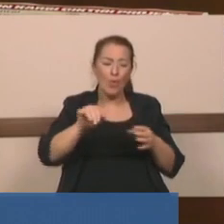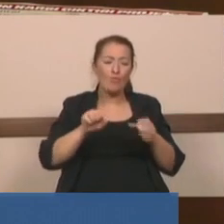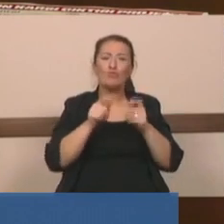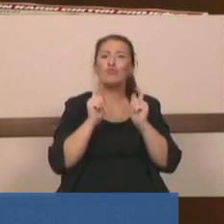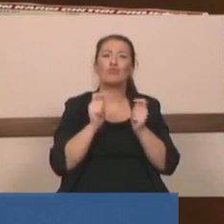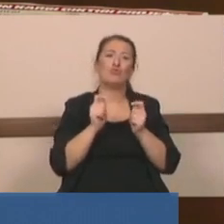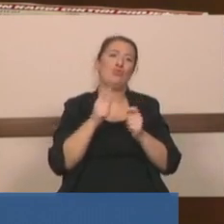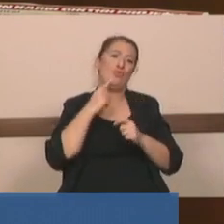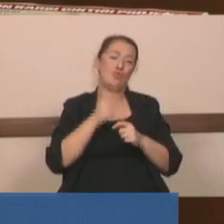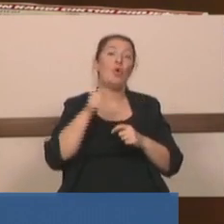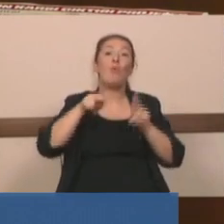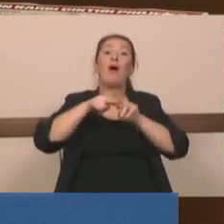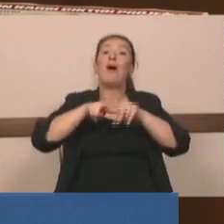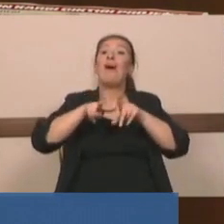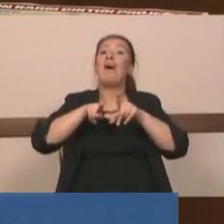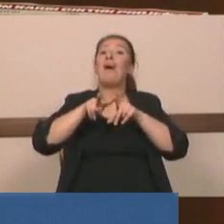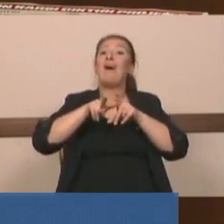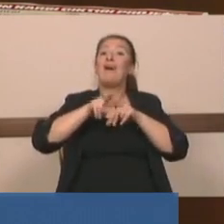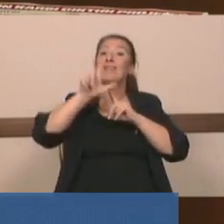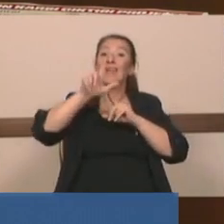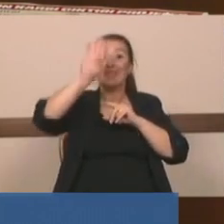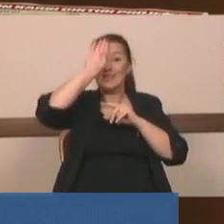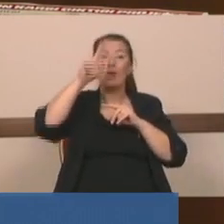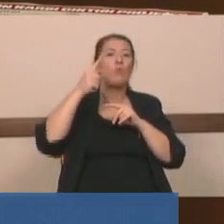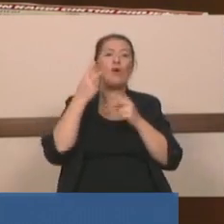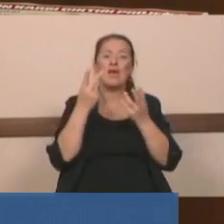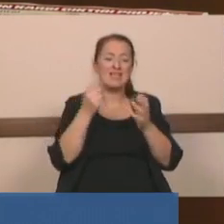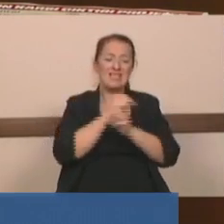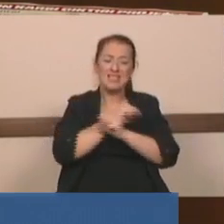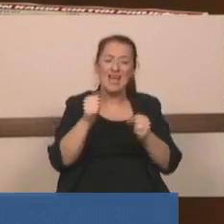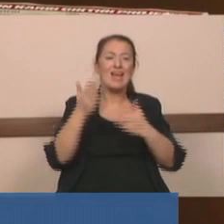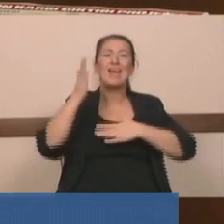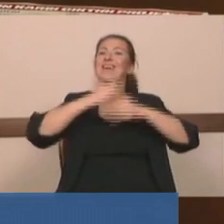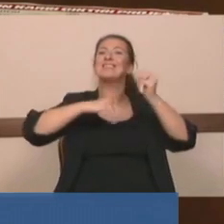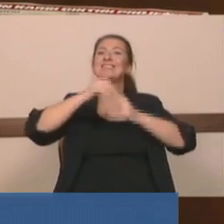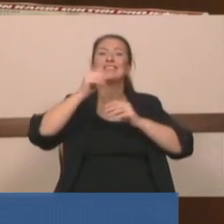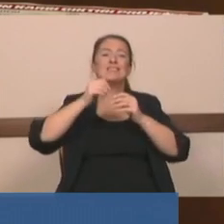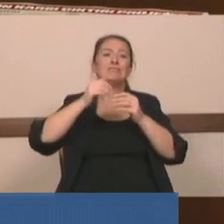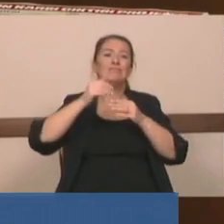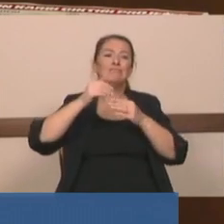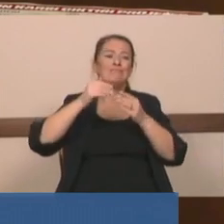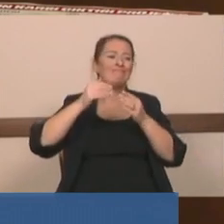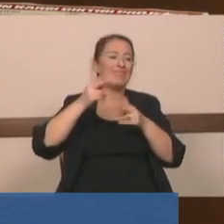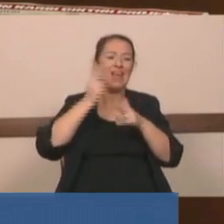Bu Kanal İstanbul'da hafriyatlar nereye dökülecekmiş? İstanbul'un trafiğini etkileyecekmiş. Buradan çıkan topraklar ne